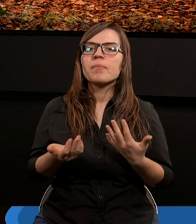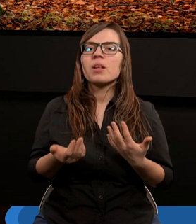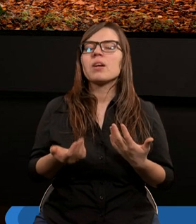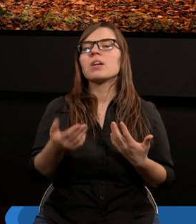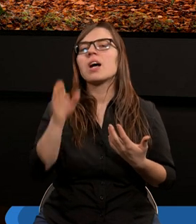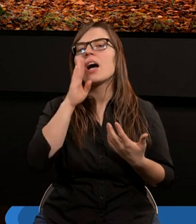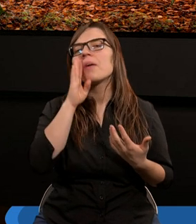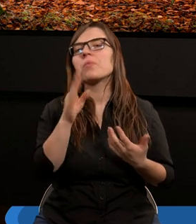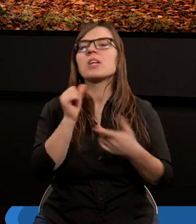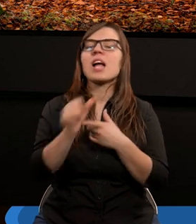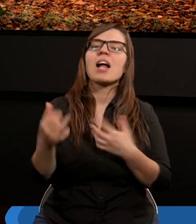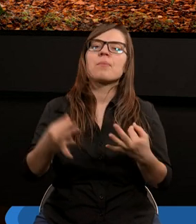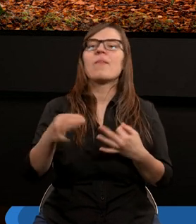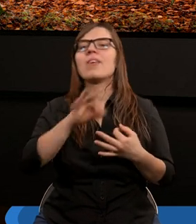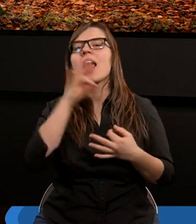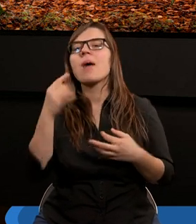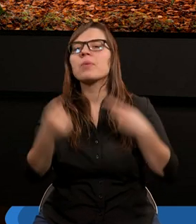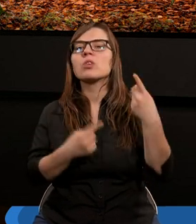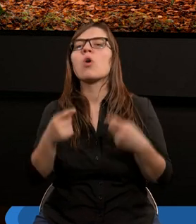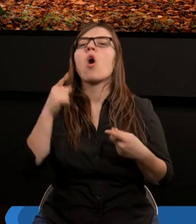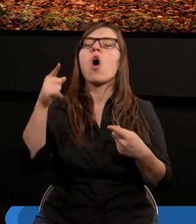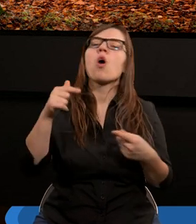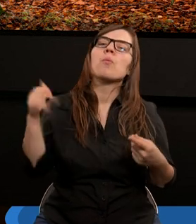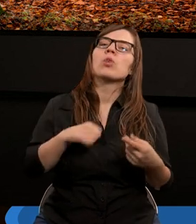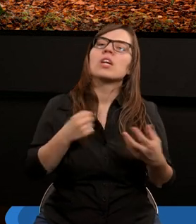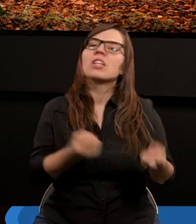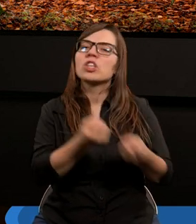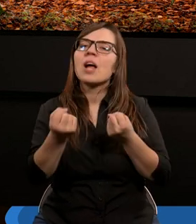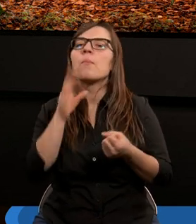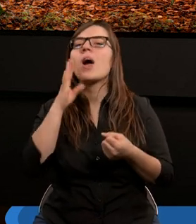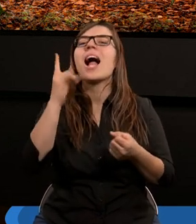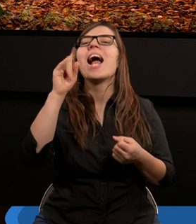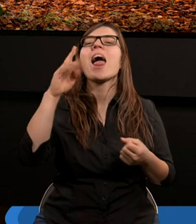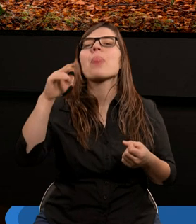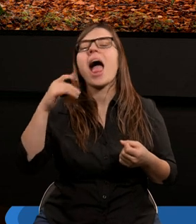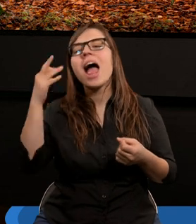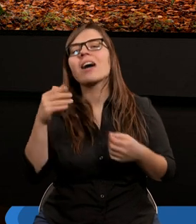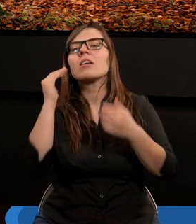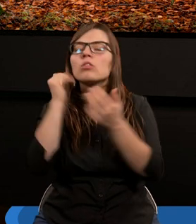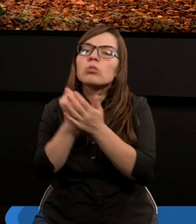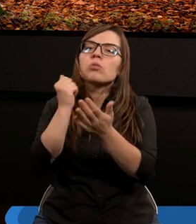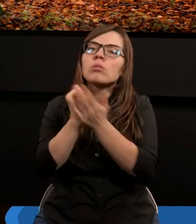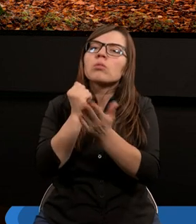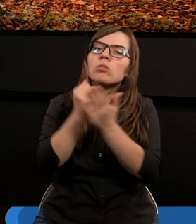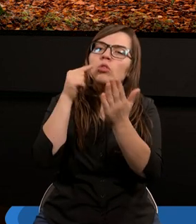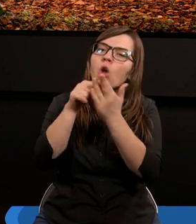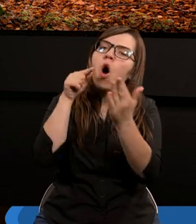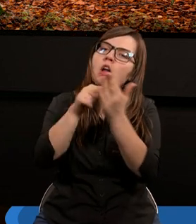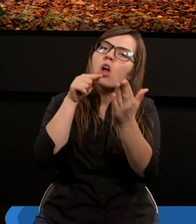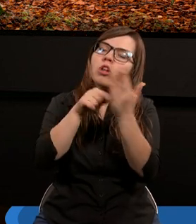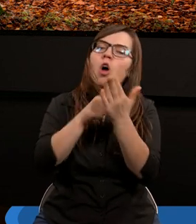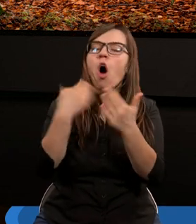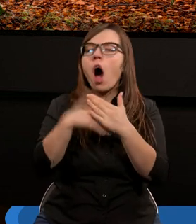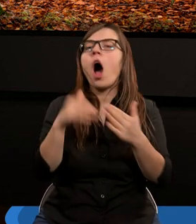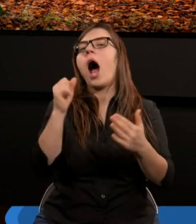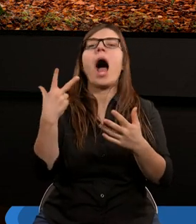teraz jesteśmy w lepszej sytuacji, bo oni musieli się trzymać, litery wypełniać, wszystko tam dokładnie, bo jak nie to